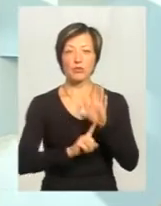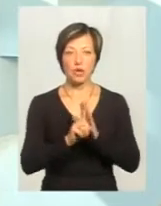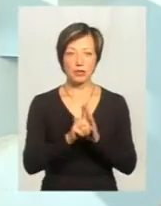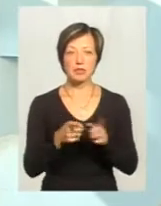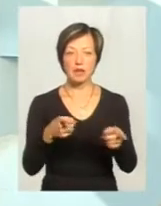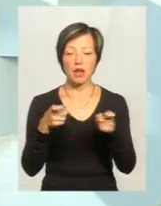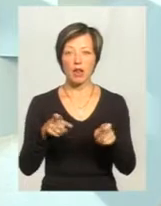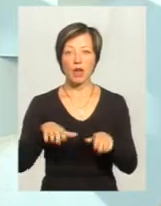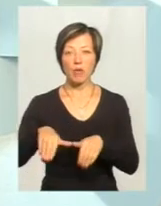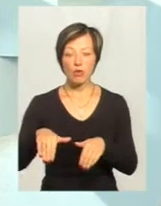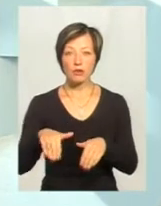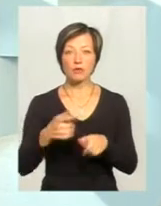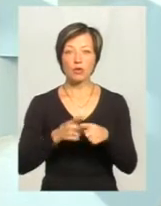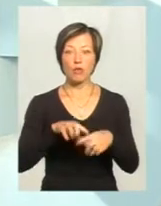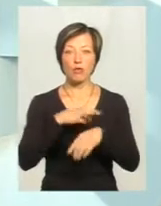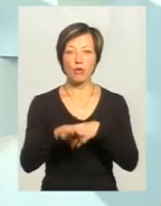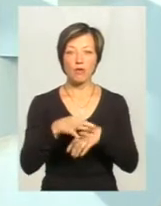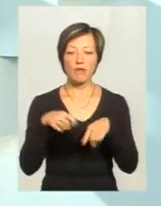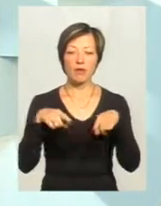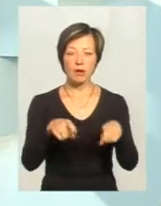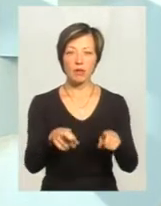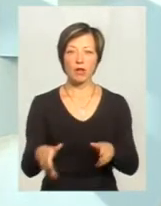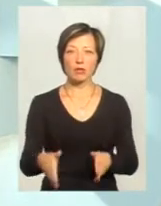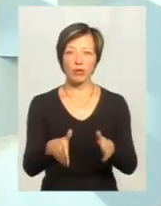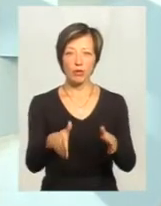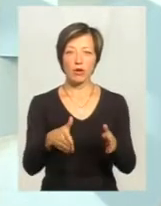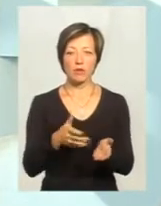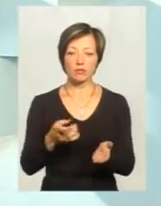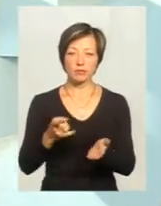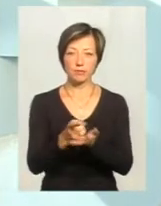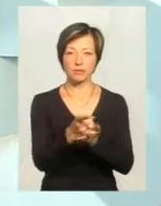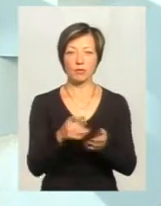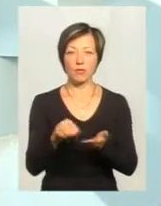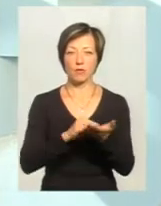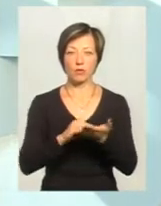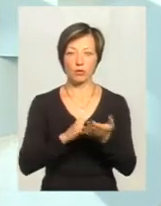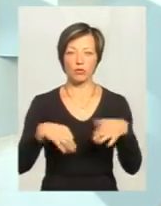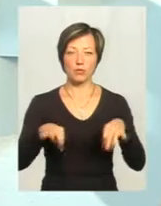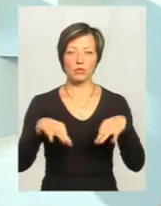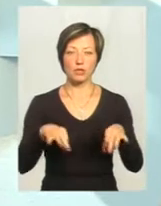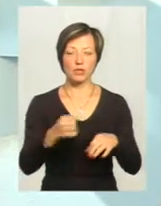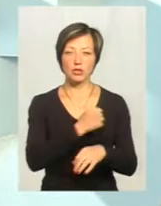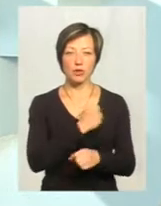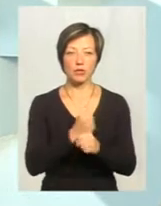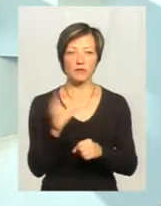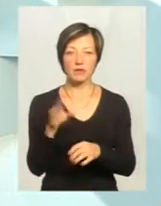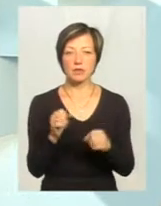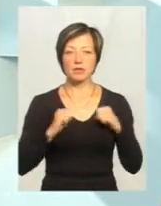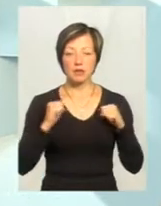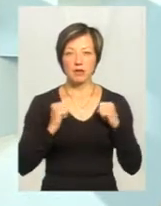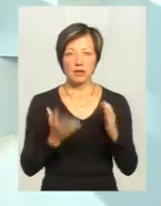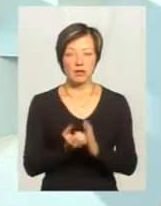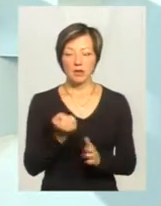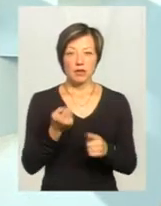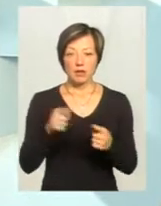певно, стріляли, а потім вона від цього болівого шоку вибігла на проїжджу частину, де їй переїхала вже повторно машина. Там, на жаль, робили все, що можна, але в неї були